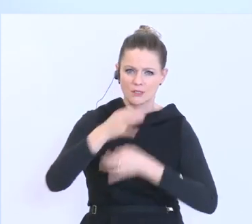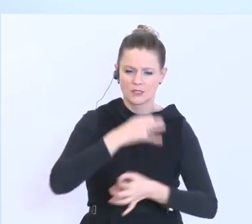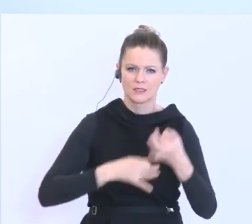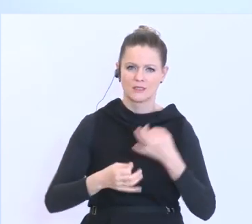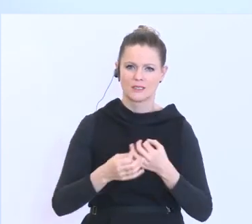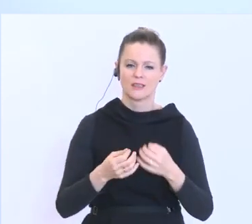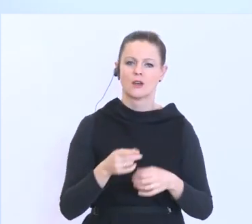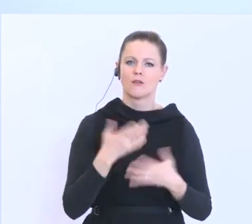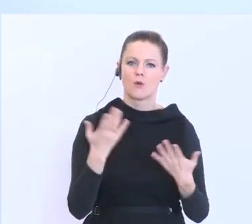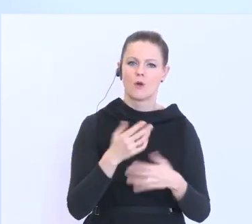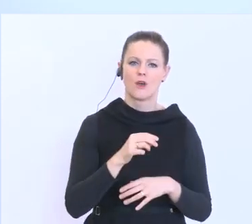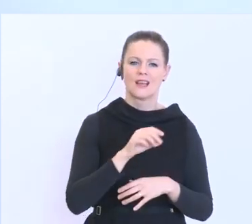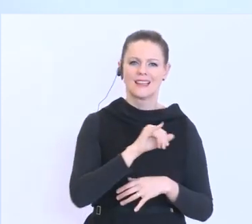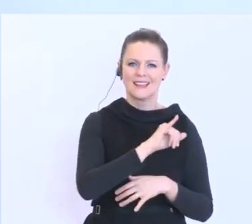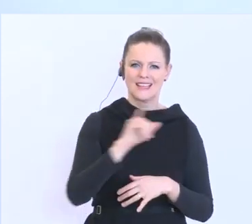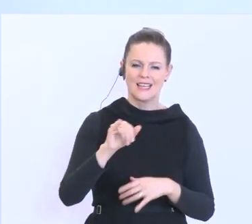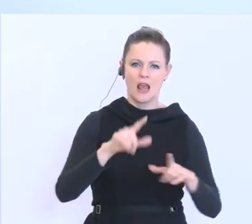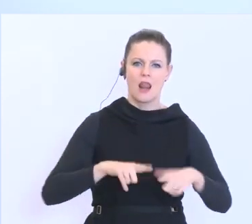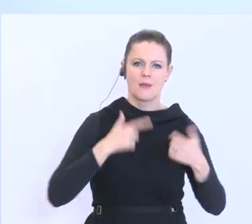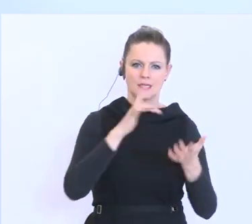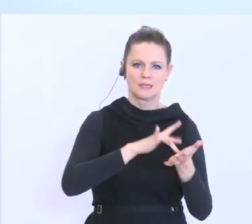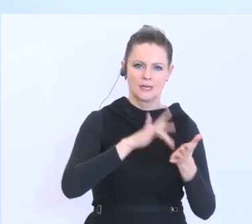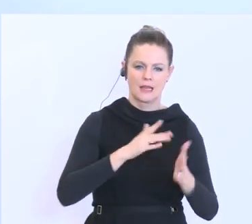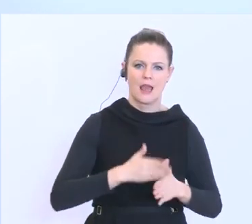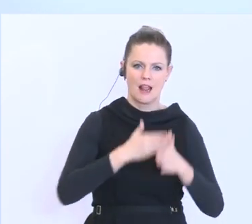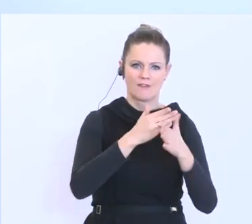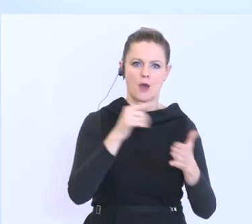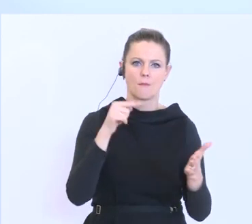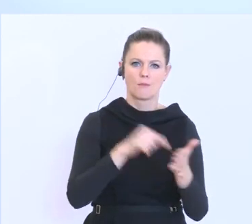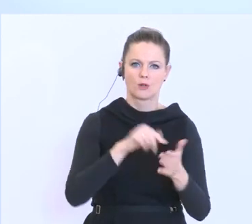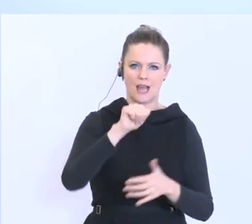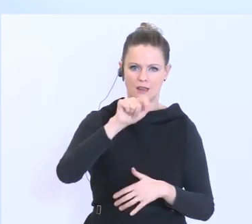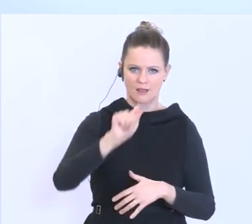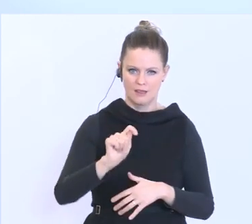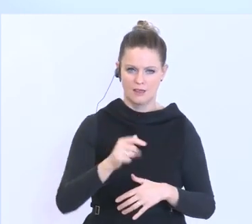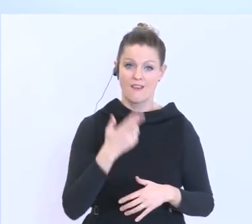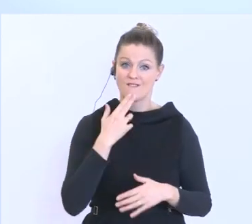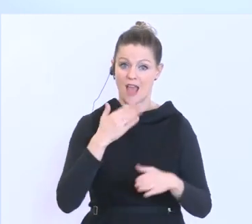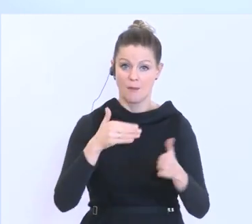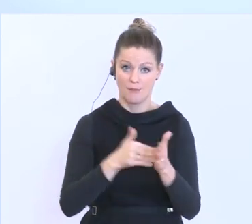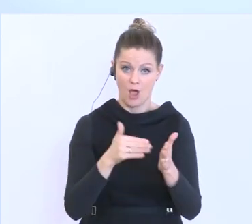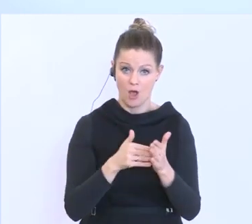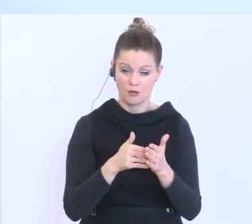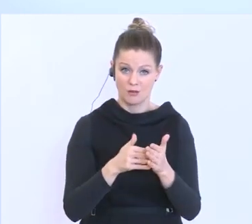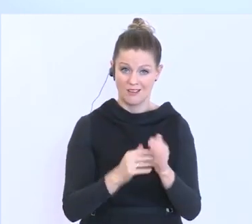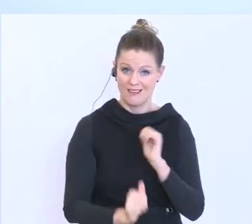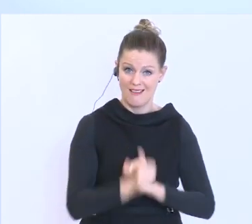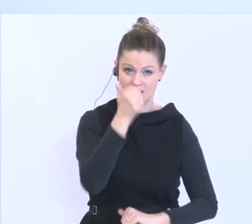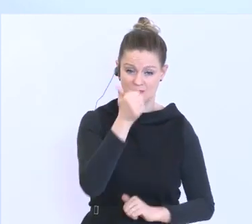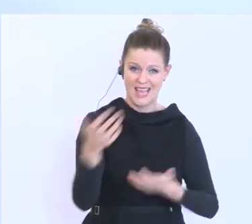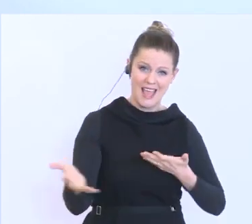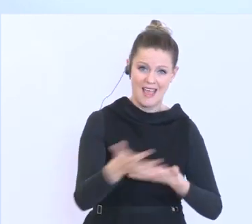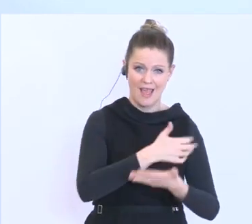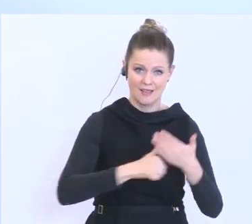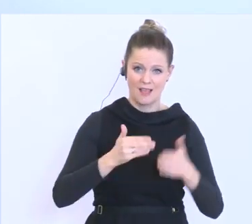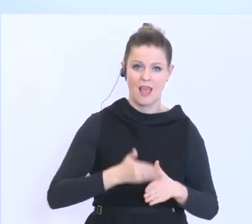dielebensmittelhelfer.at. Wen brauchen wir? In erster Linie Erntehelfer, also Personen,